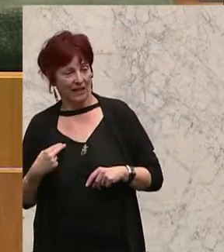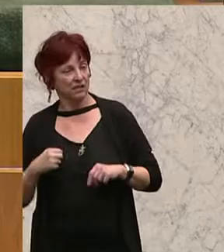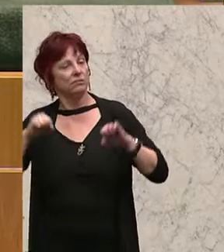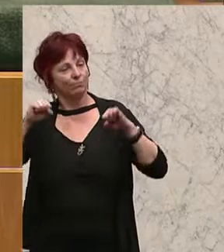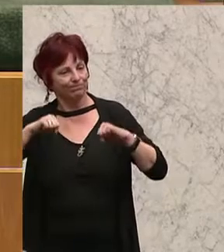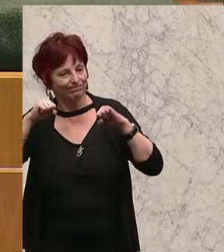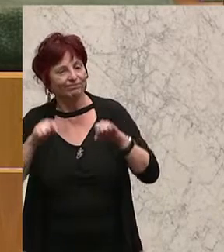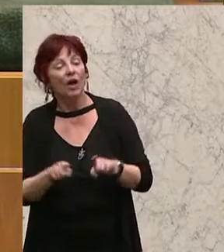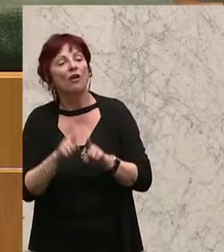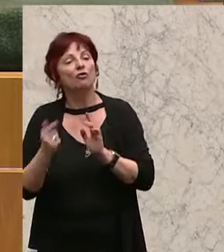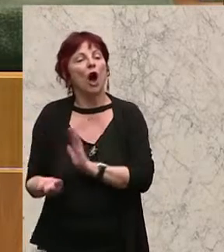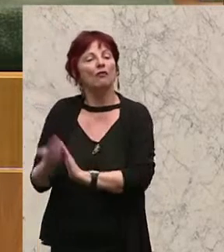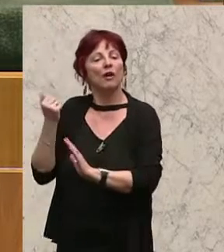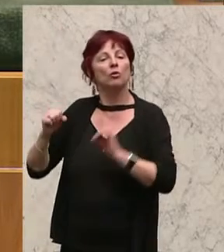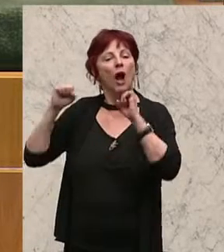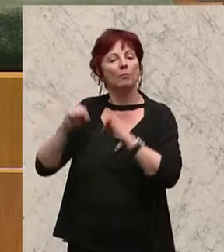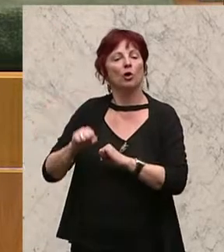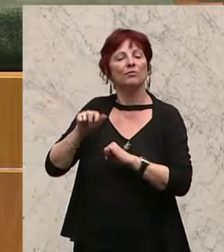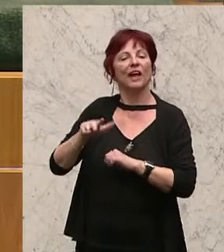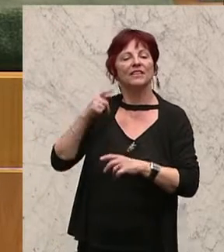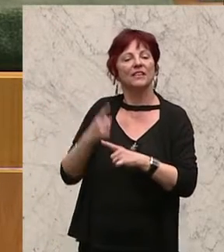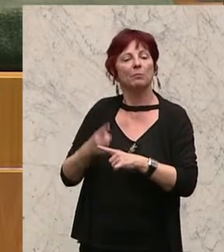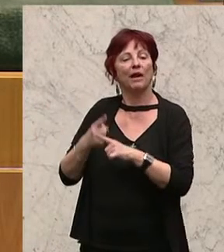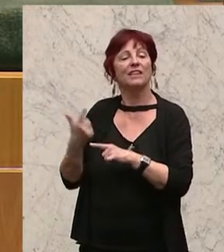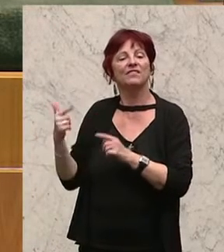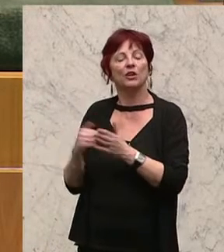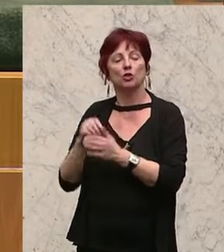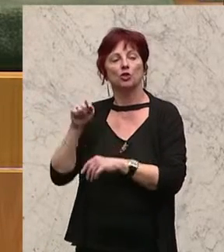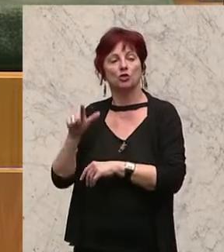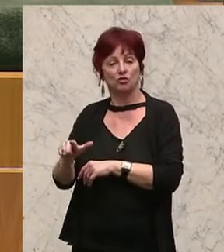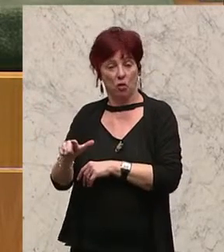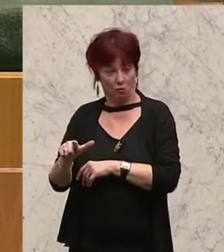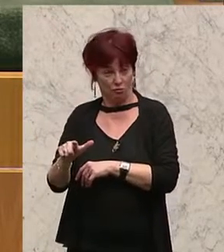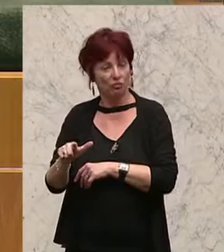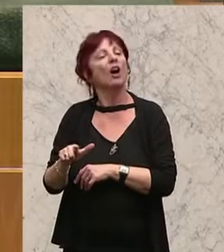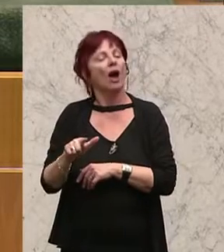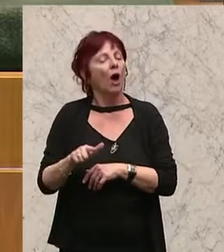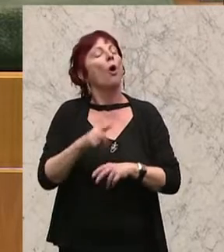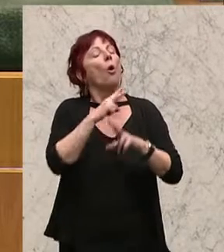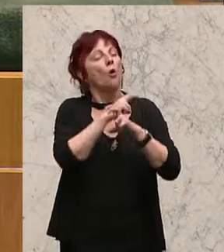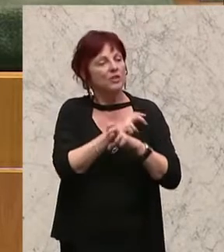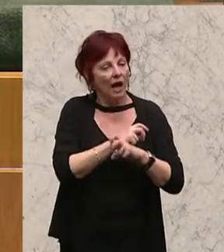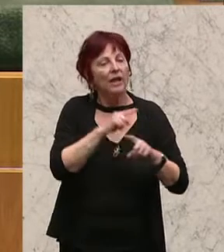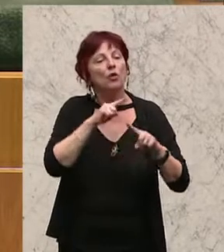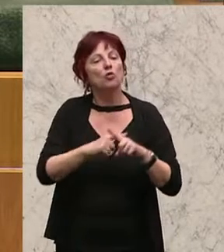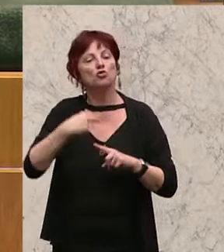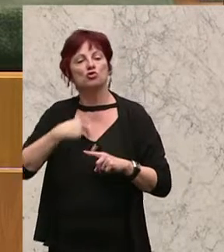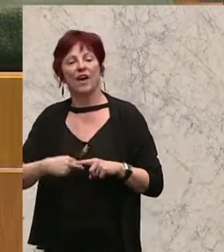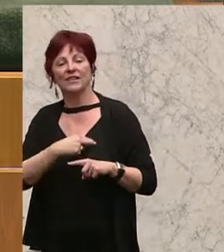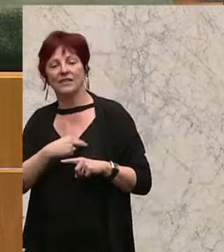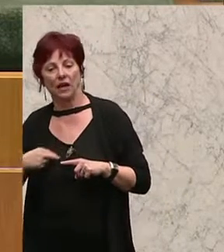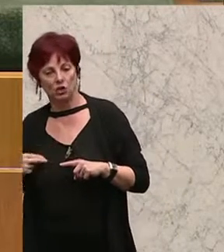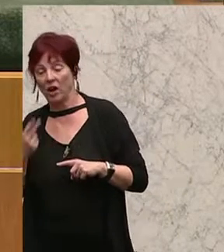Aufhebung des Abkommens vom 13. April 2012 zwischen der Republik Österreich und der schweizerischen